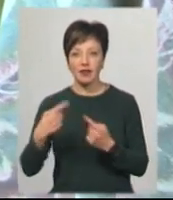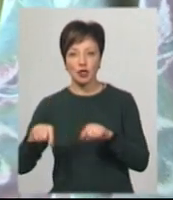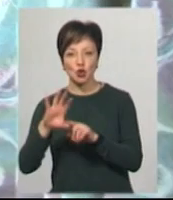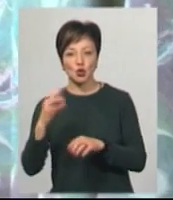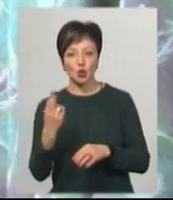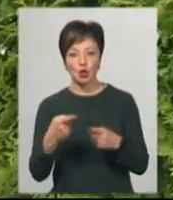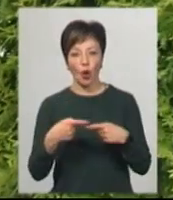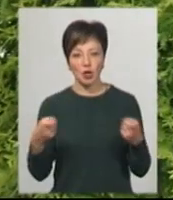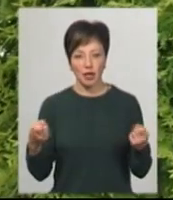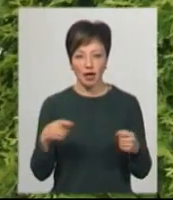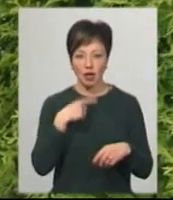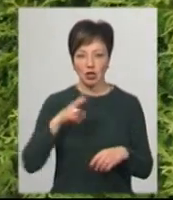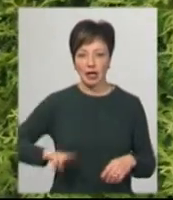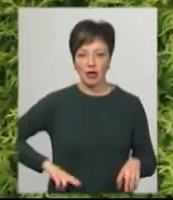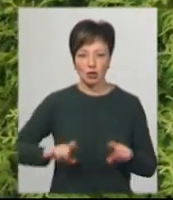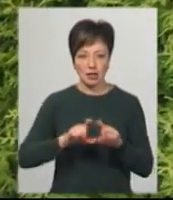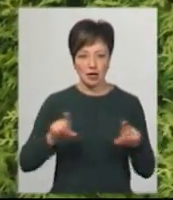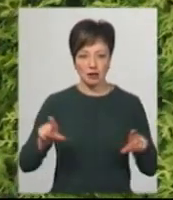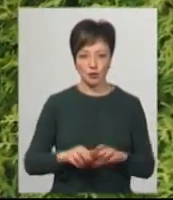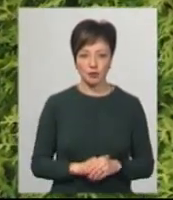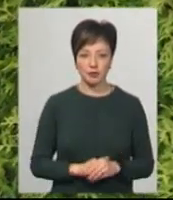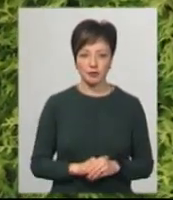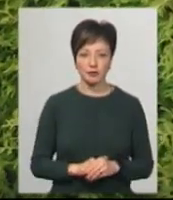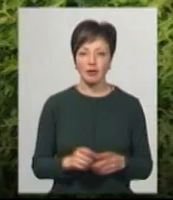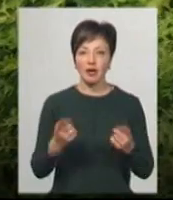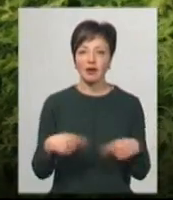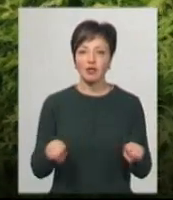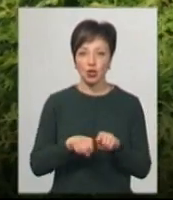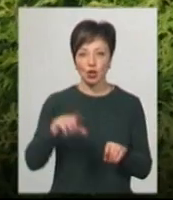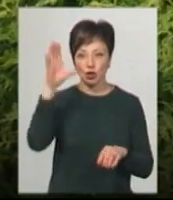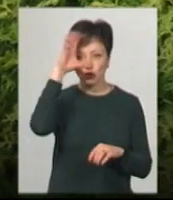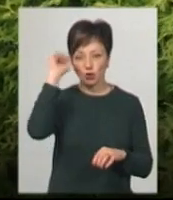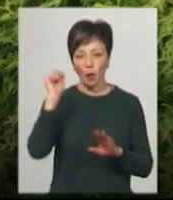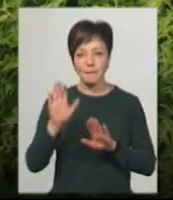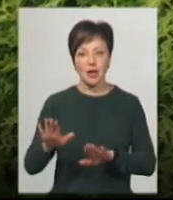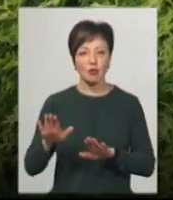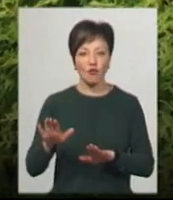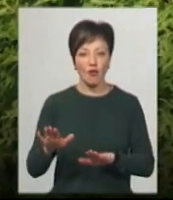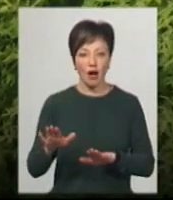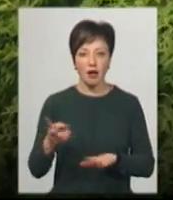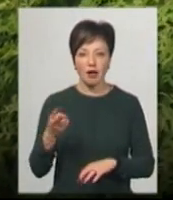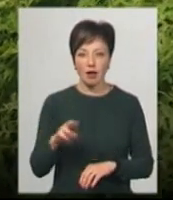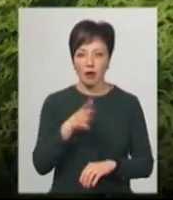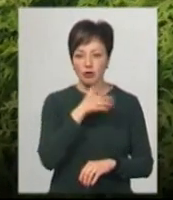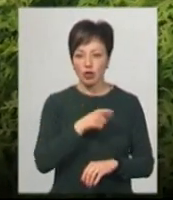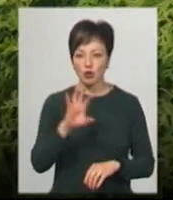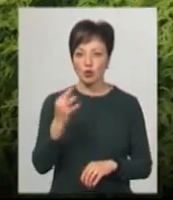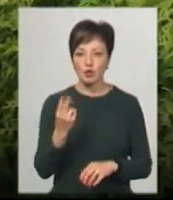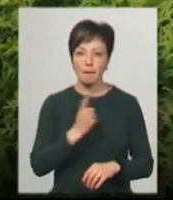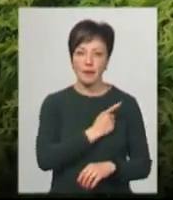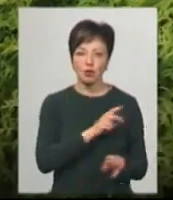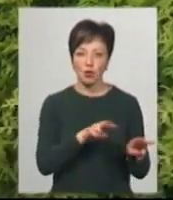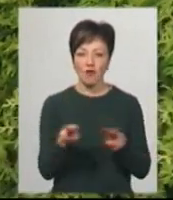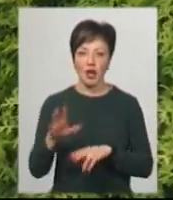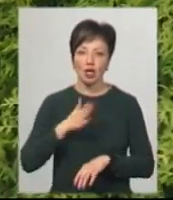соціальний готель, каже директор закладу Дмитро Старцун. В відділенні нічного перебування під час соціального патрулювання